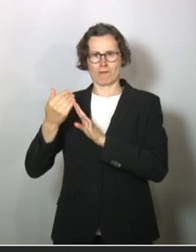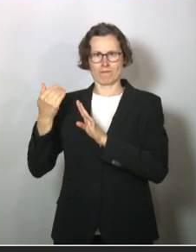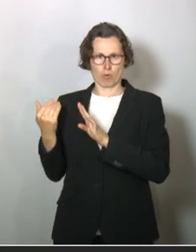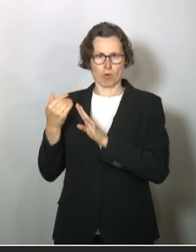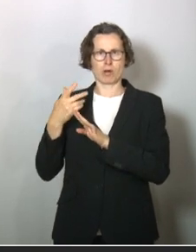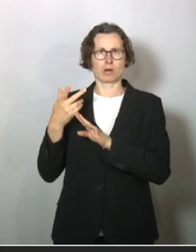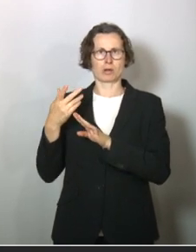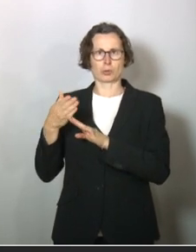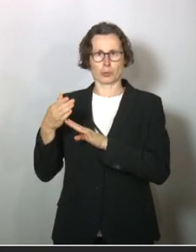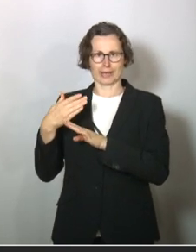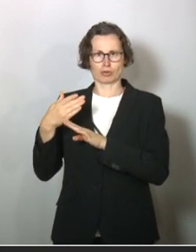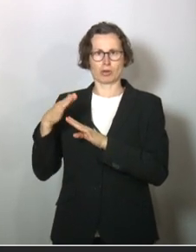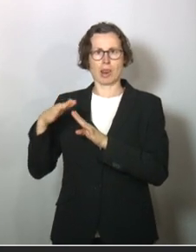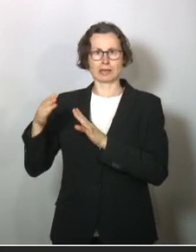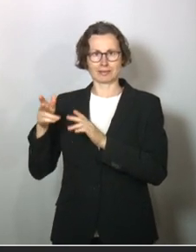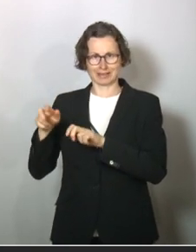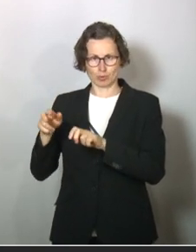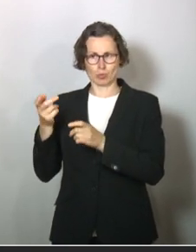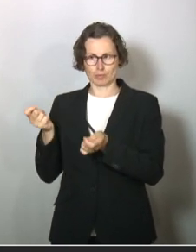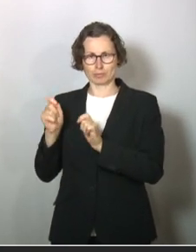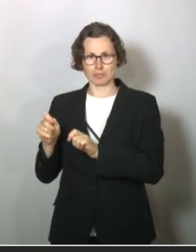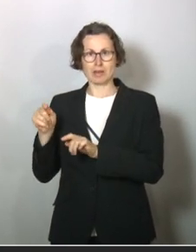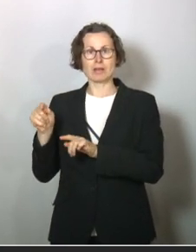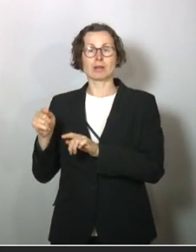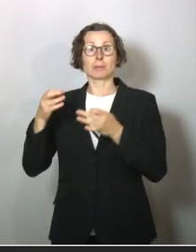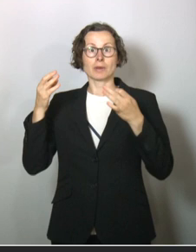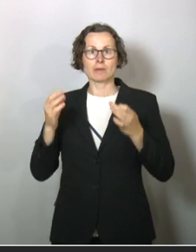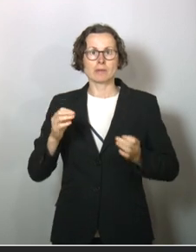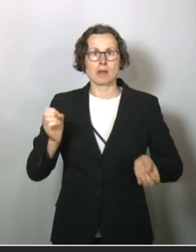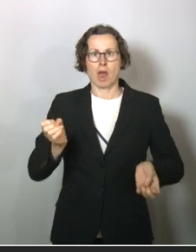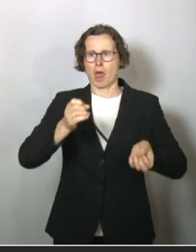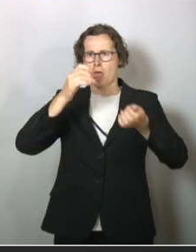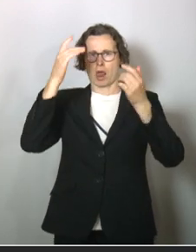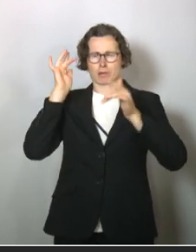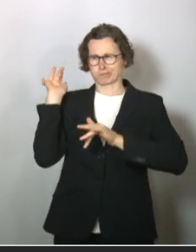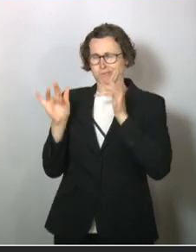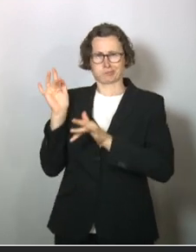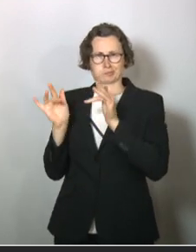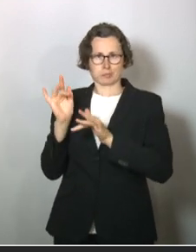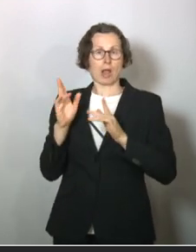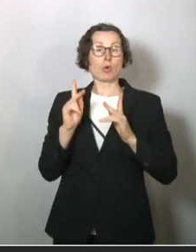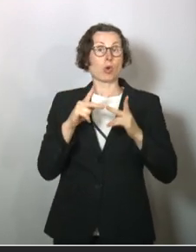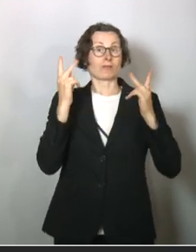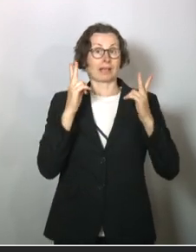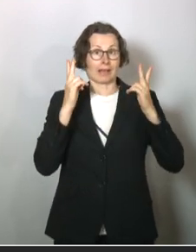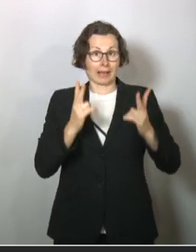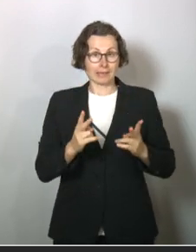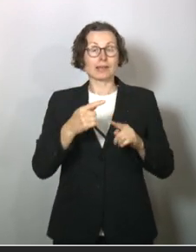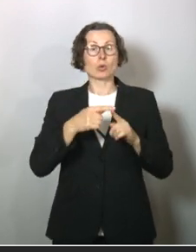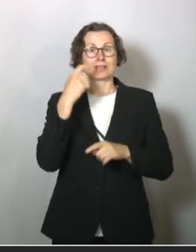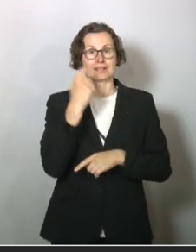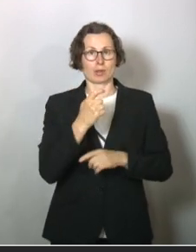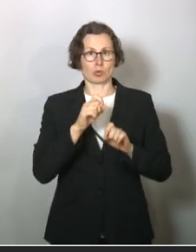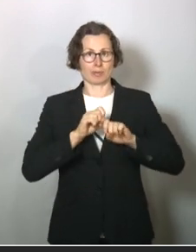thüringische Landesregierung das beschlossen hatte, setzte doch ein ziemlicher Shitstorm, auch in den öffentlich-rechtlichen und seriösen